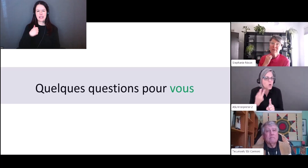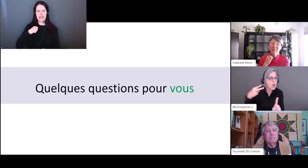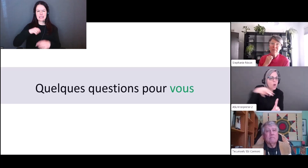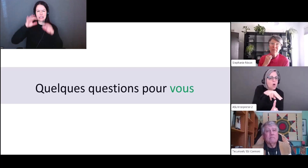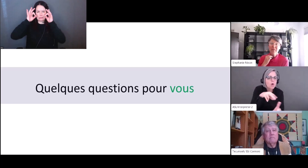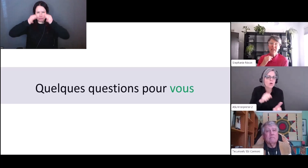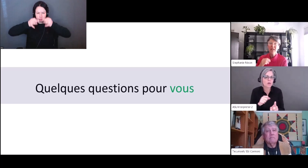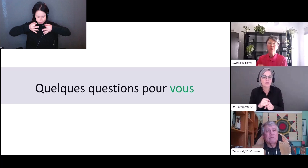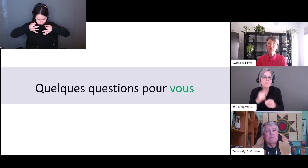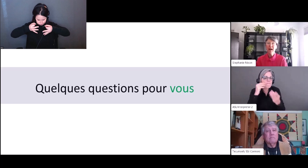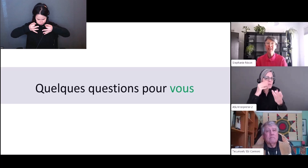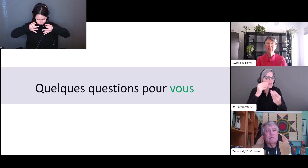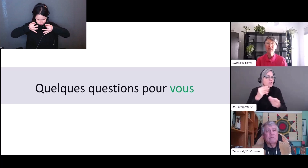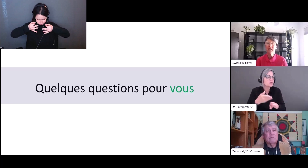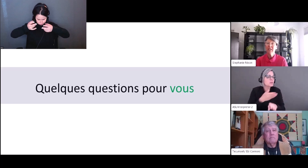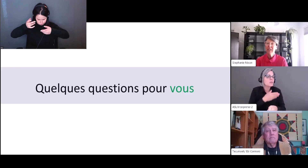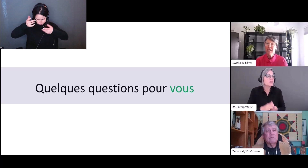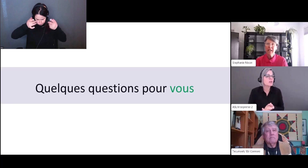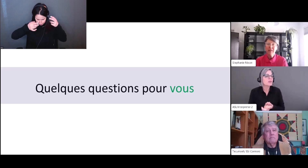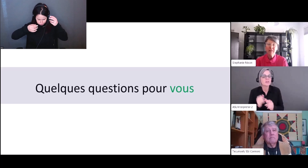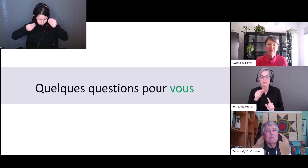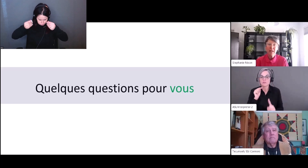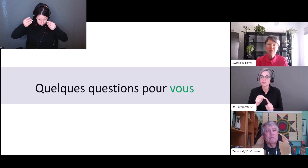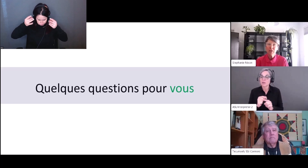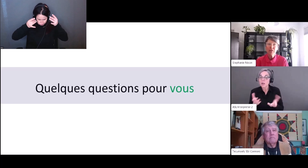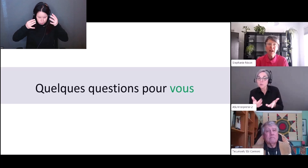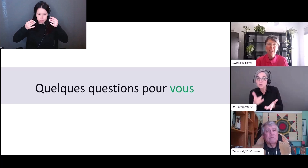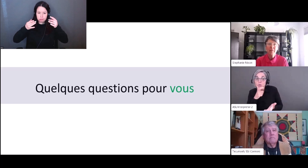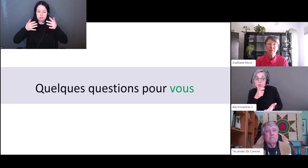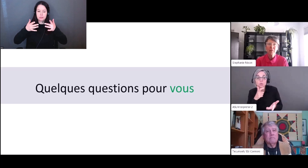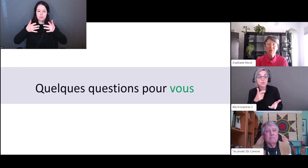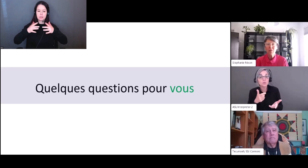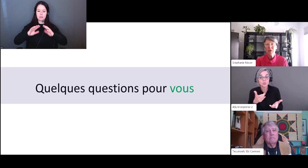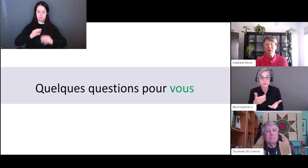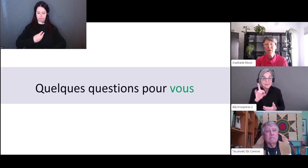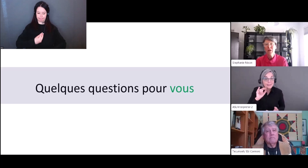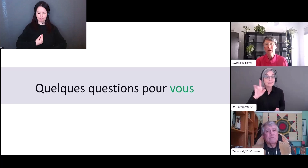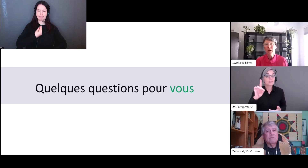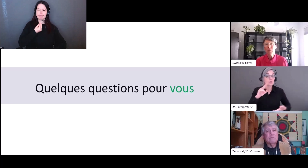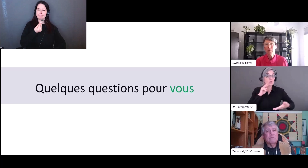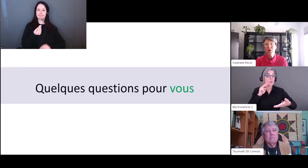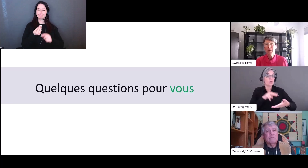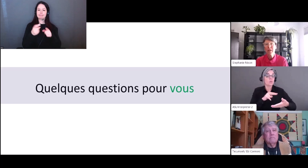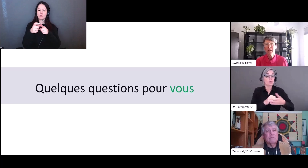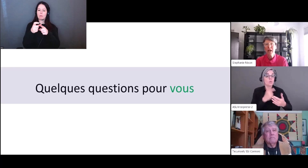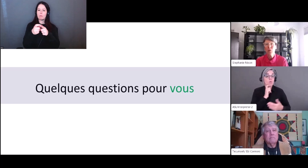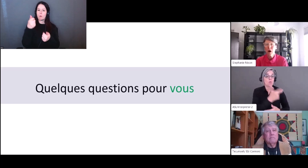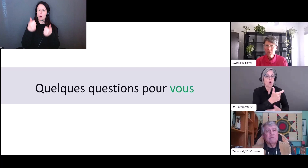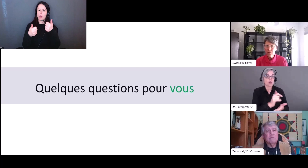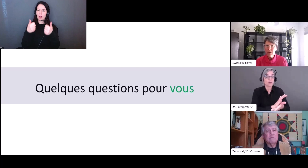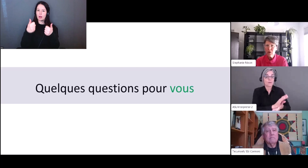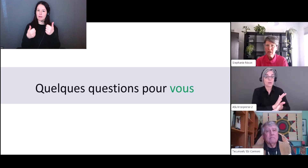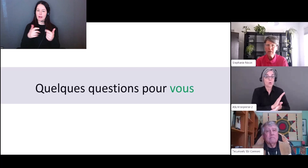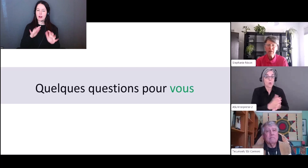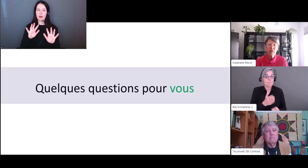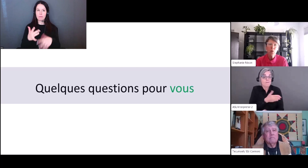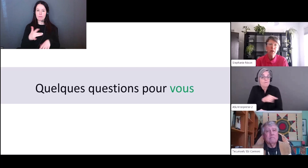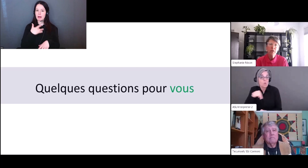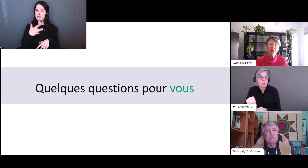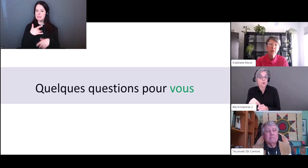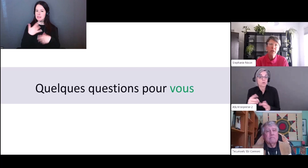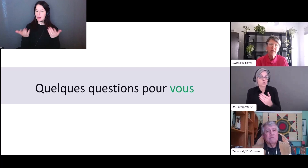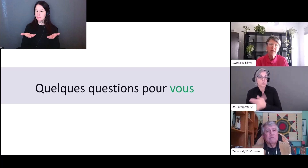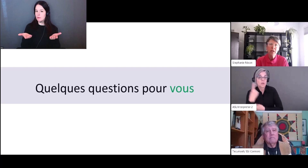vous tester pour vous blâmer si vous ne l'avez pas fait mais juste pour savoir qui a eu une idée qui a qui a pu